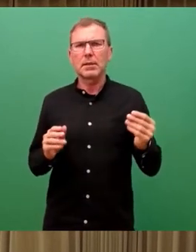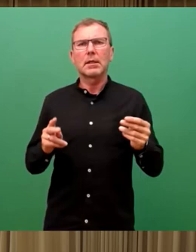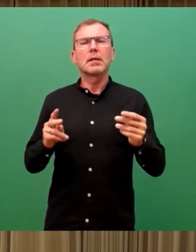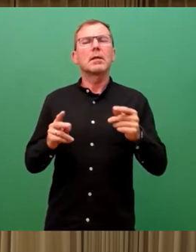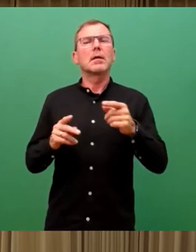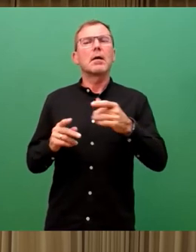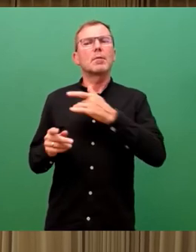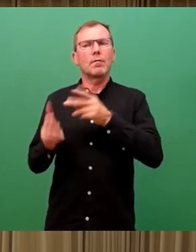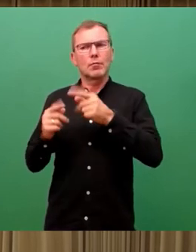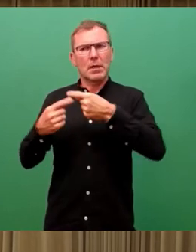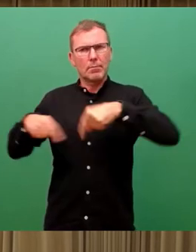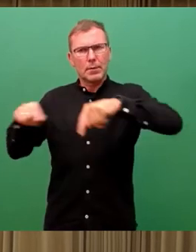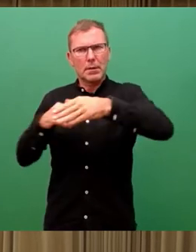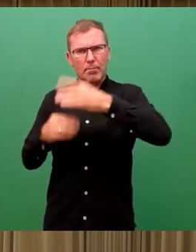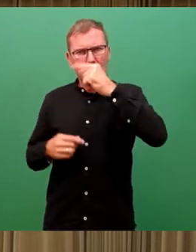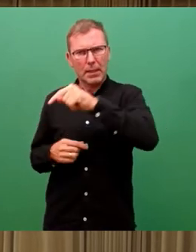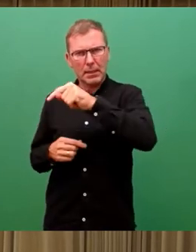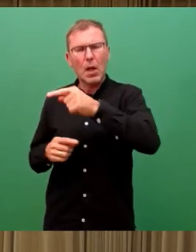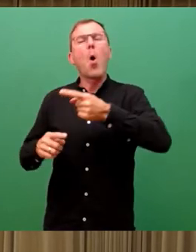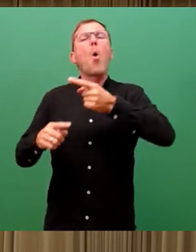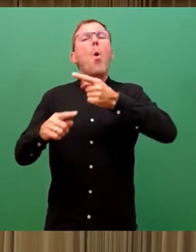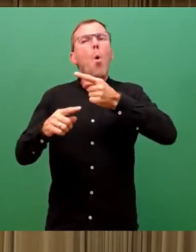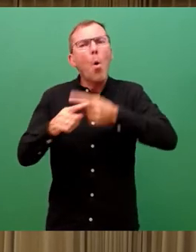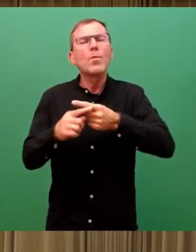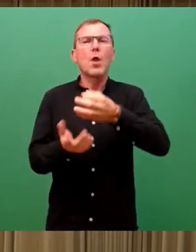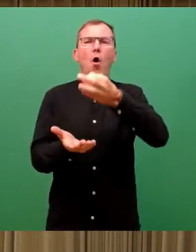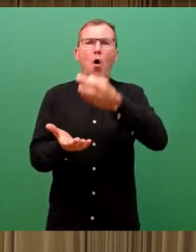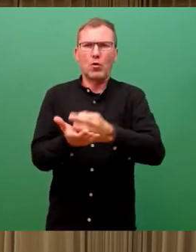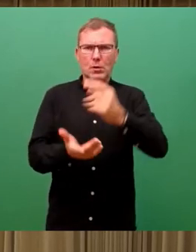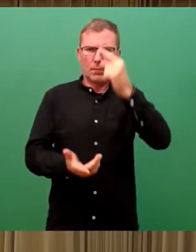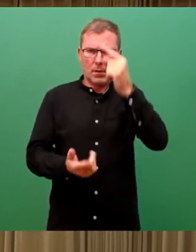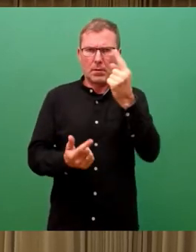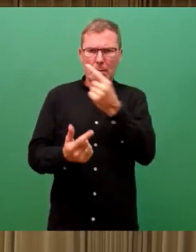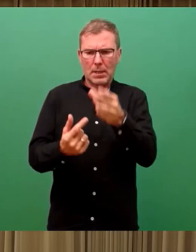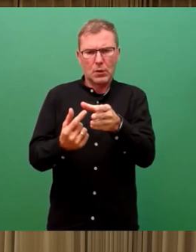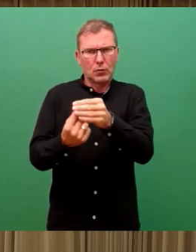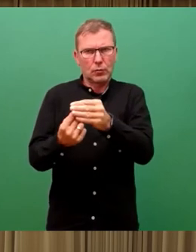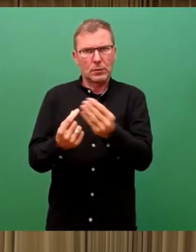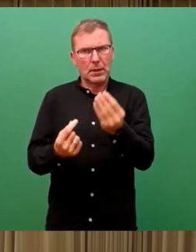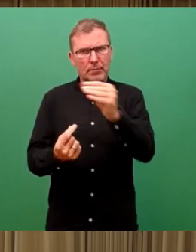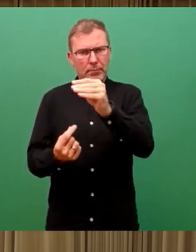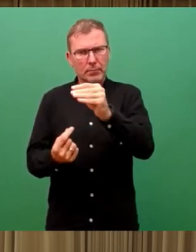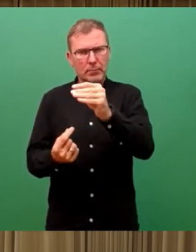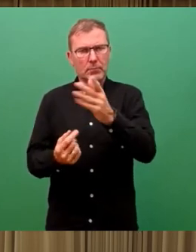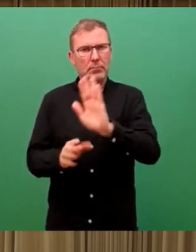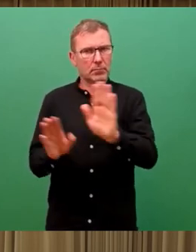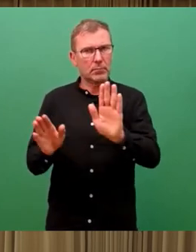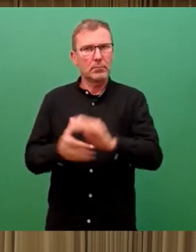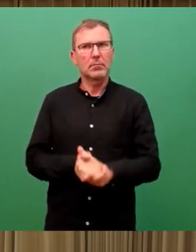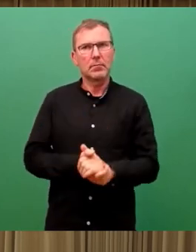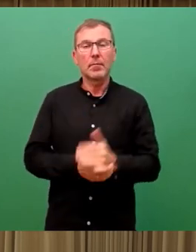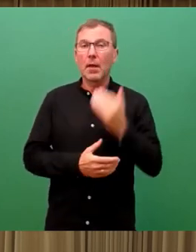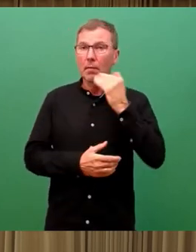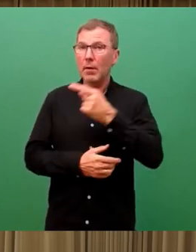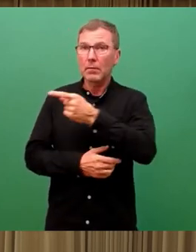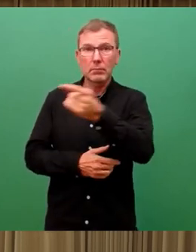betroffenen Stadtbezirksbeiräte und Wirtschaftsräte, also beides, einmal da aufgeführt, einmal wird. Wer diesem